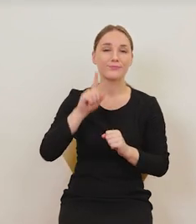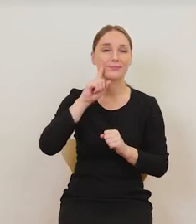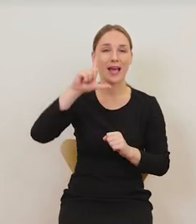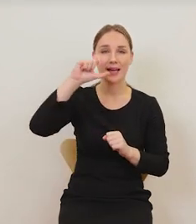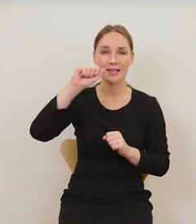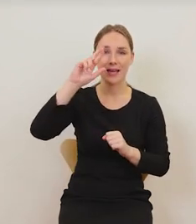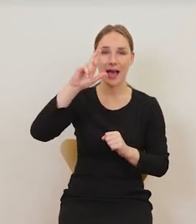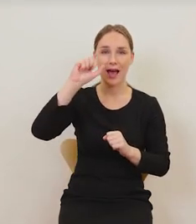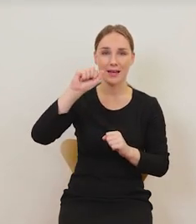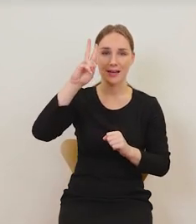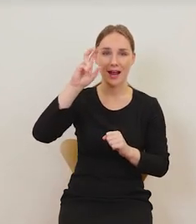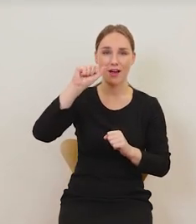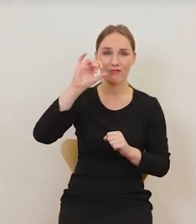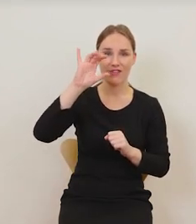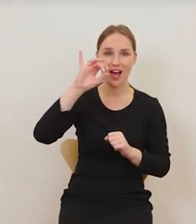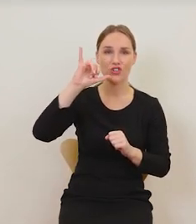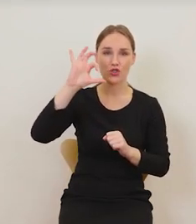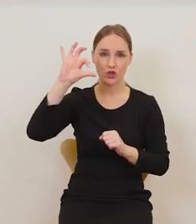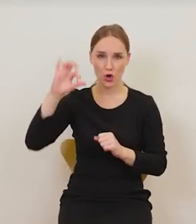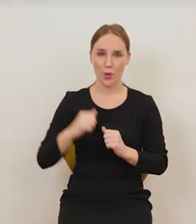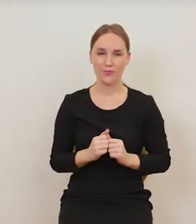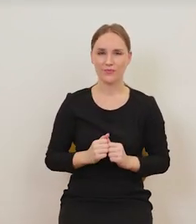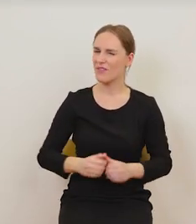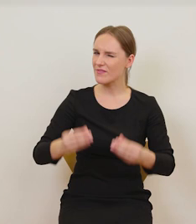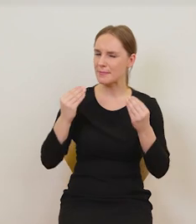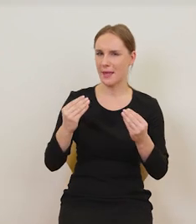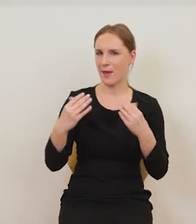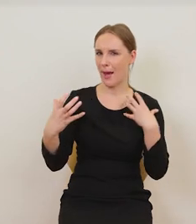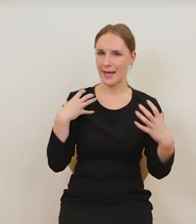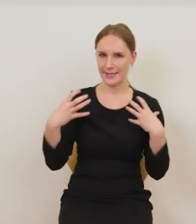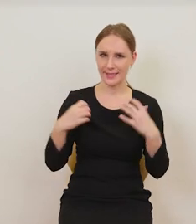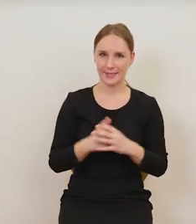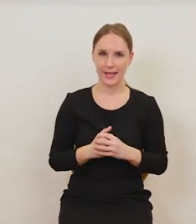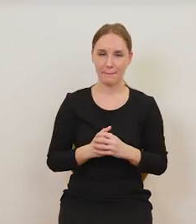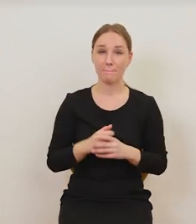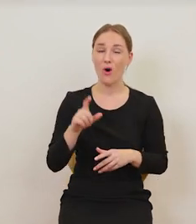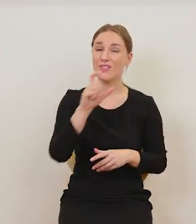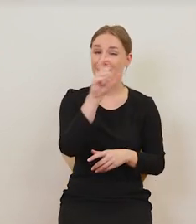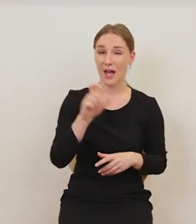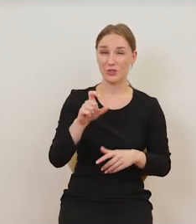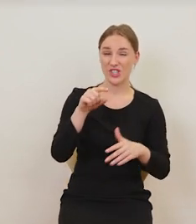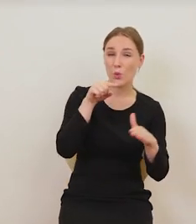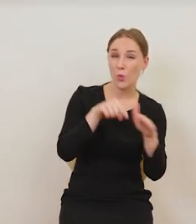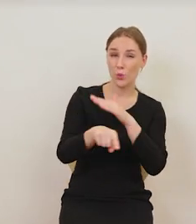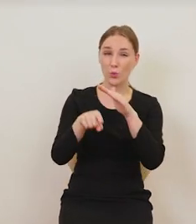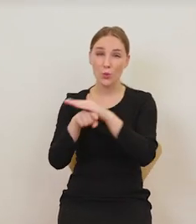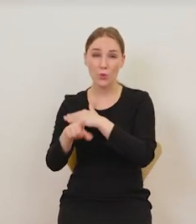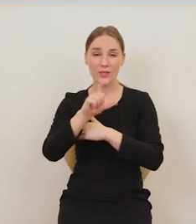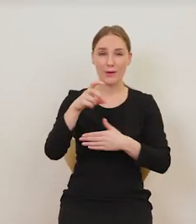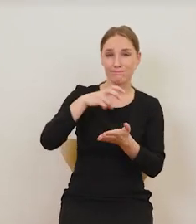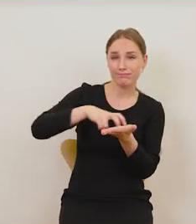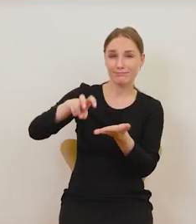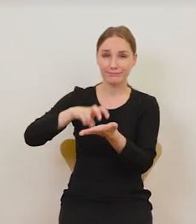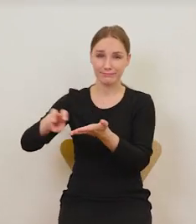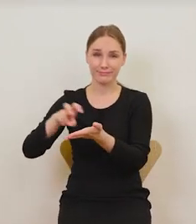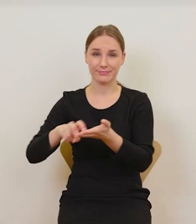Merisi. Fantastyczny, fenomenalny artysta, ciągle uciekający, ciągle w